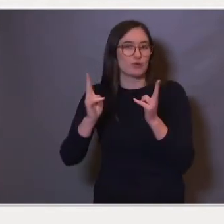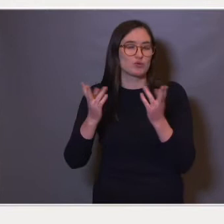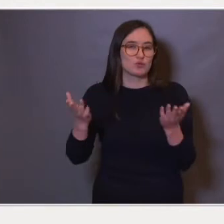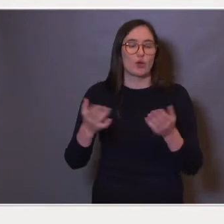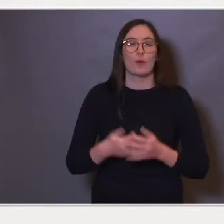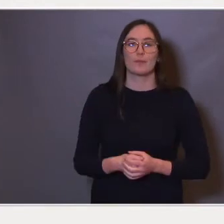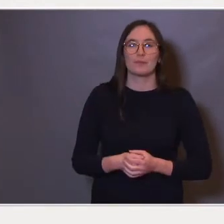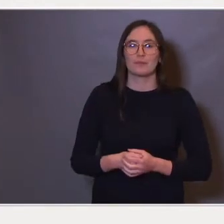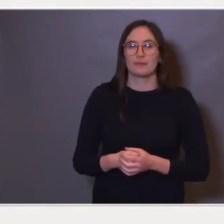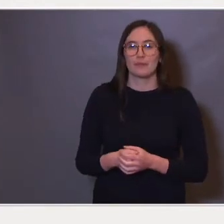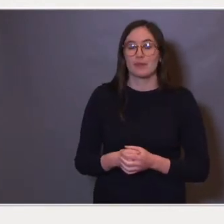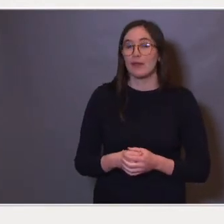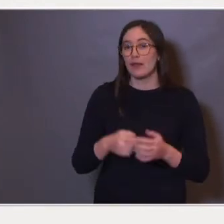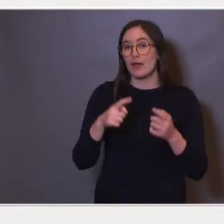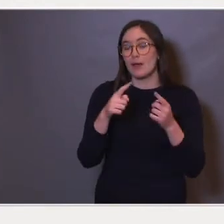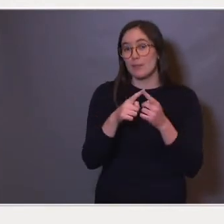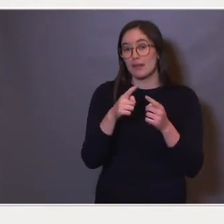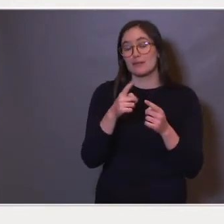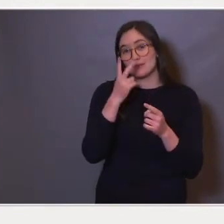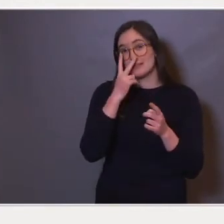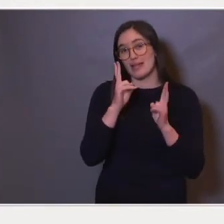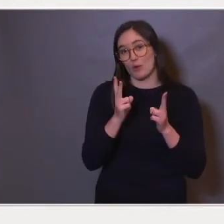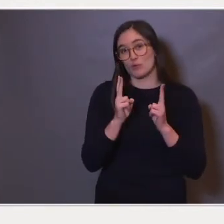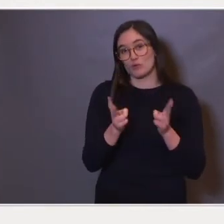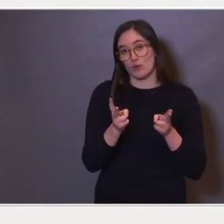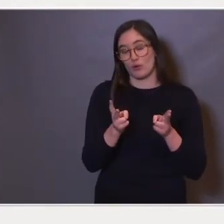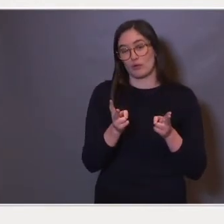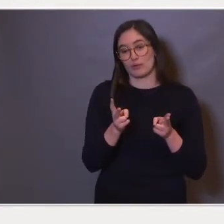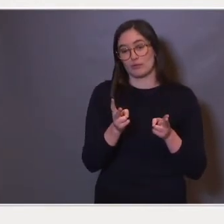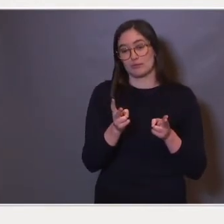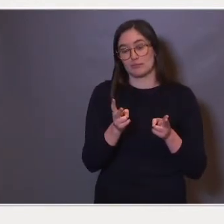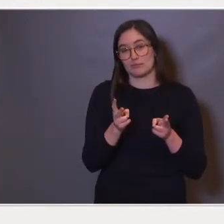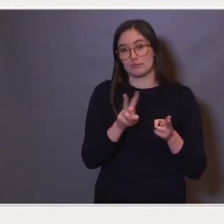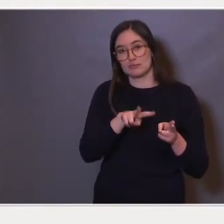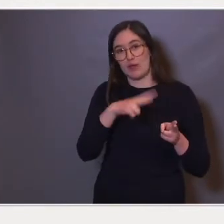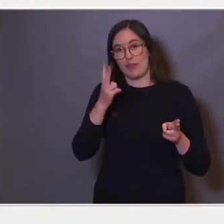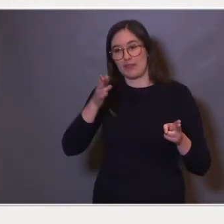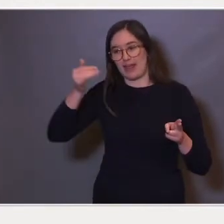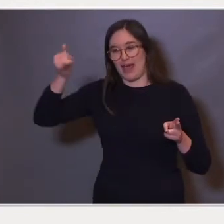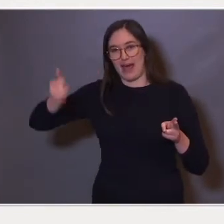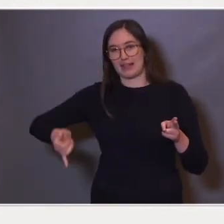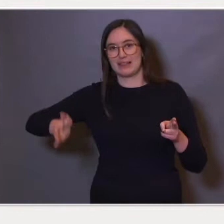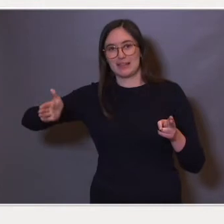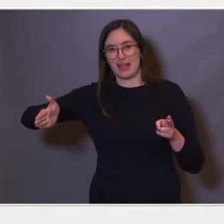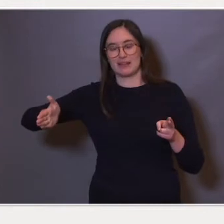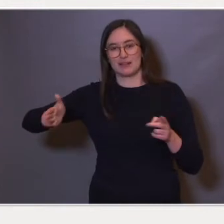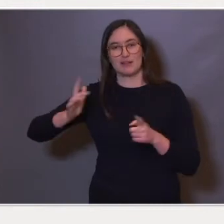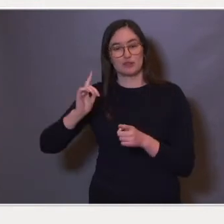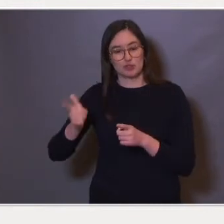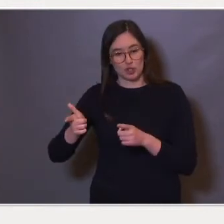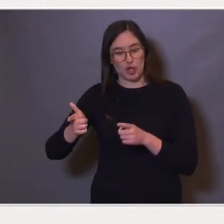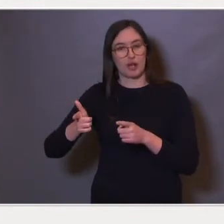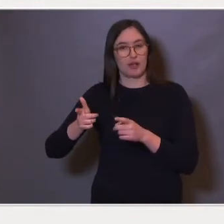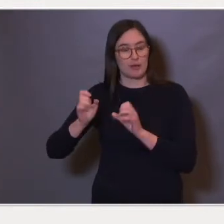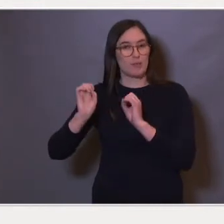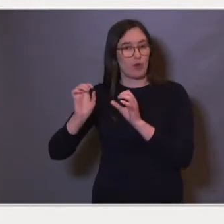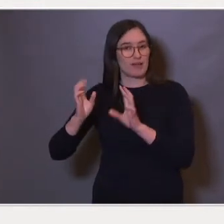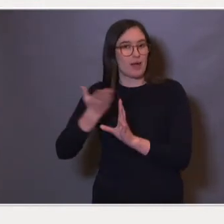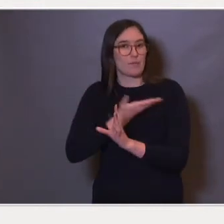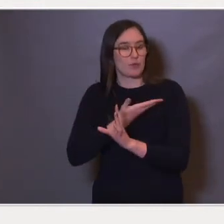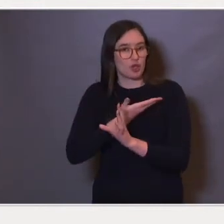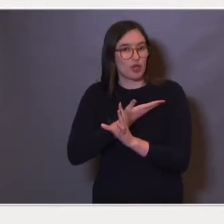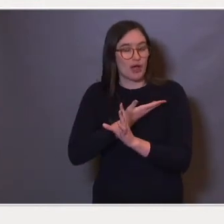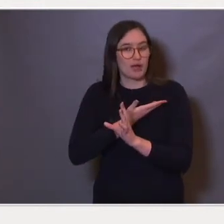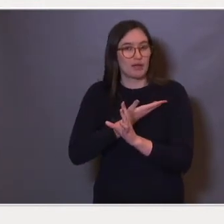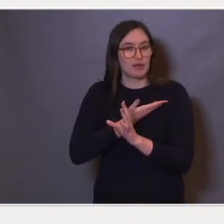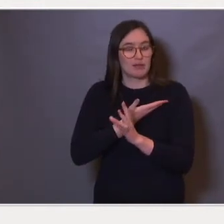Og vi ser det også da i den andre enden av skalaen, fordi dette spiller en stor rolle, hvor mange